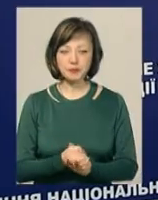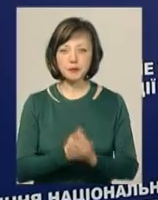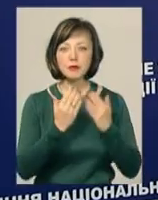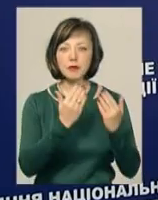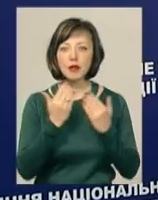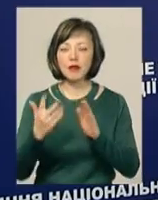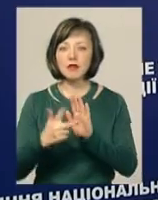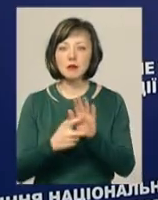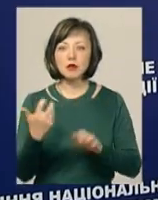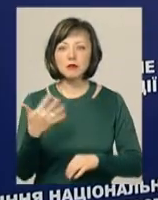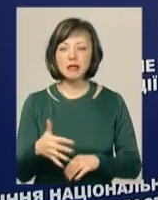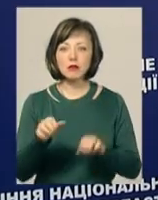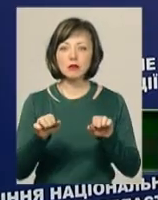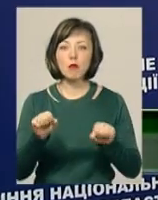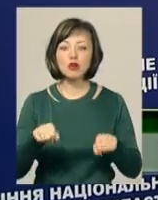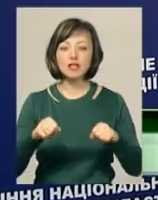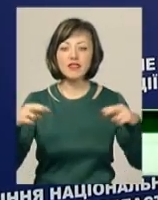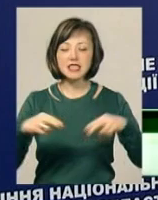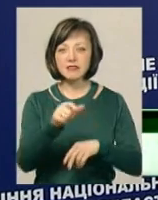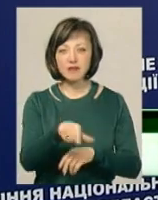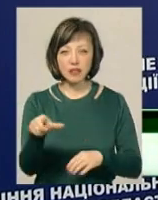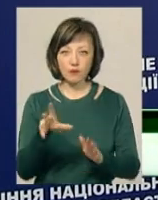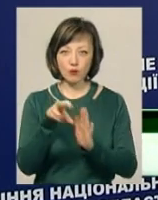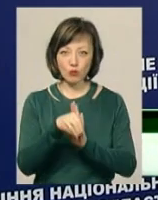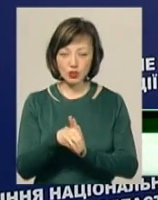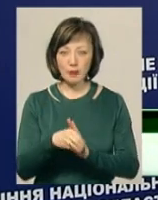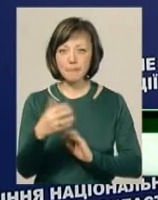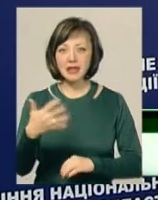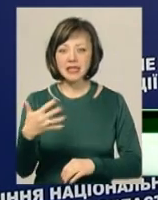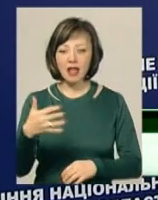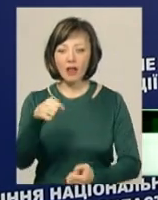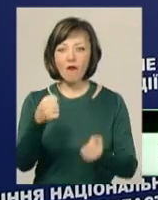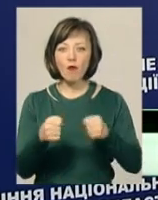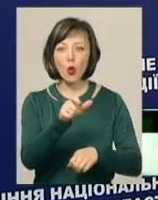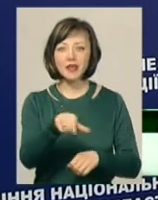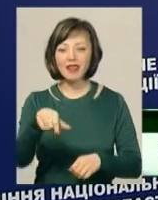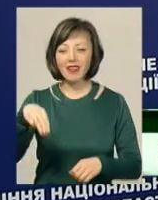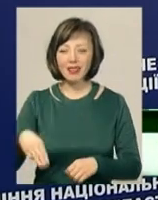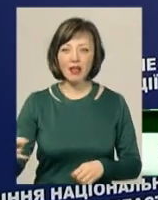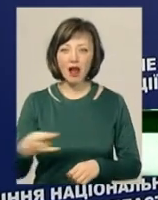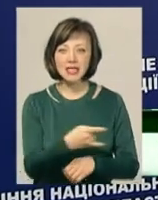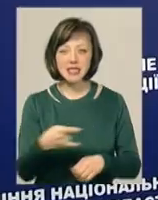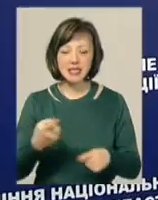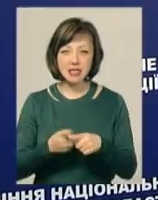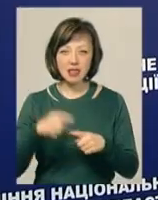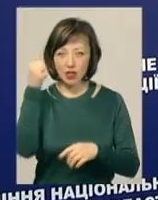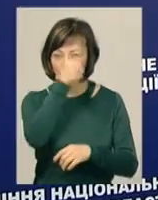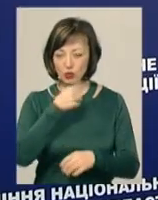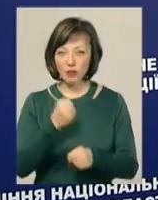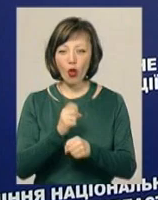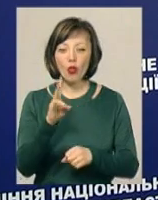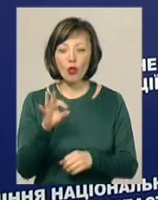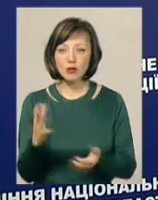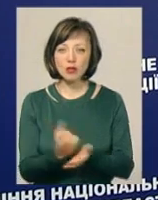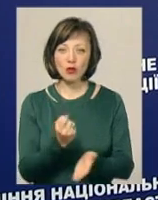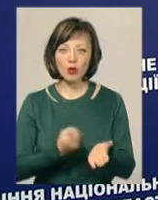850 можливих свідків, тому числі майже 50 водіїв таксі, які взагалі цієї ночі, але, на жаль, здобути